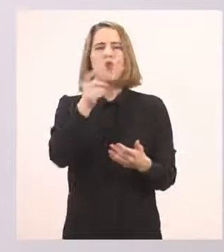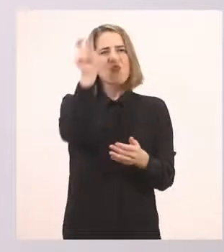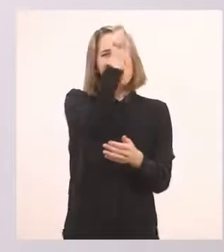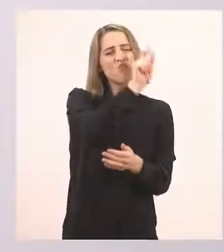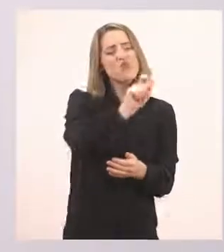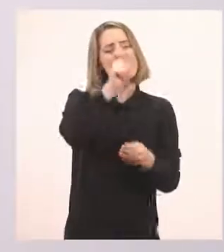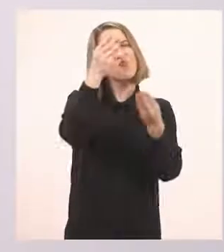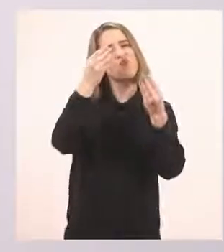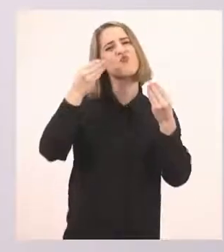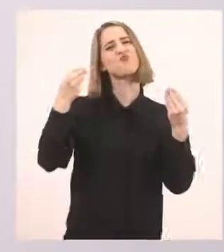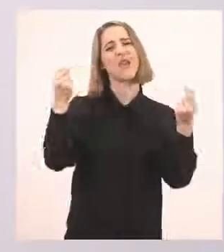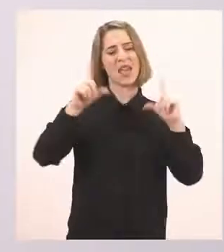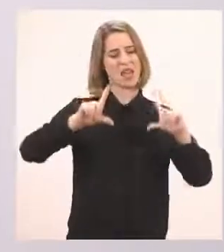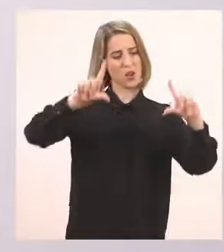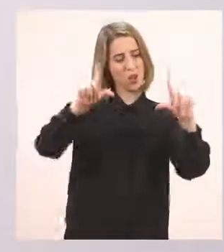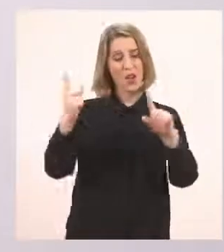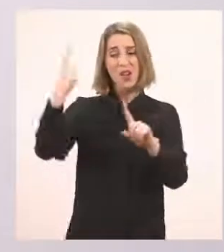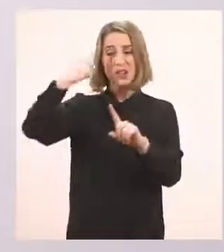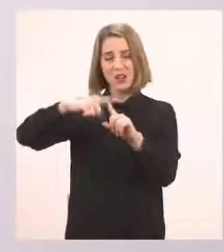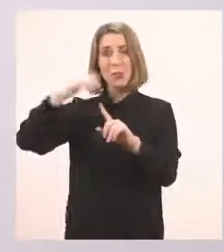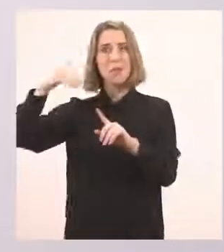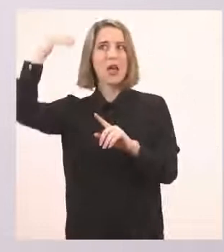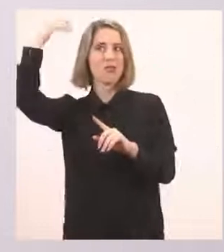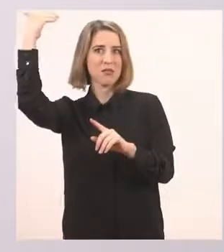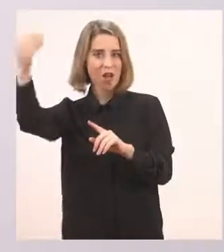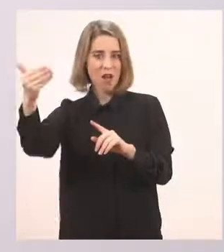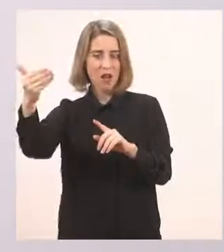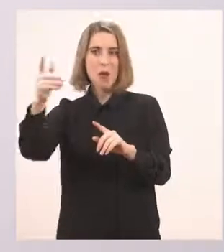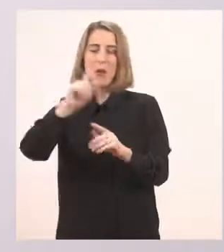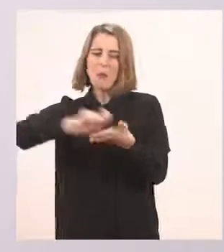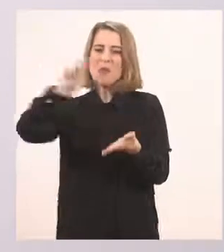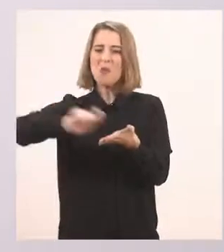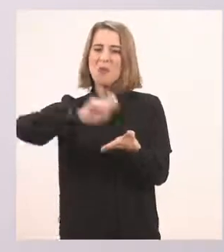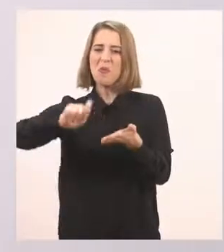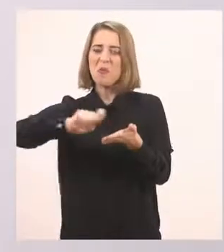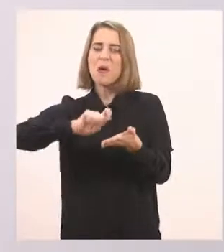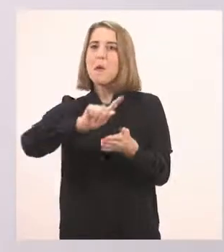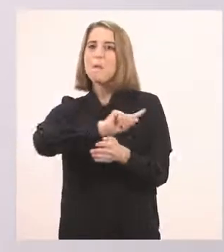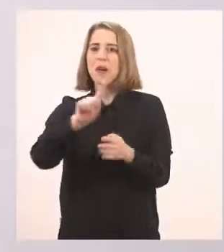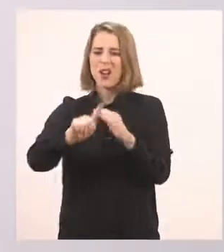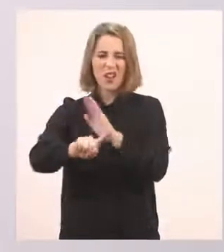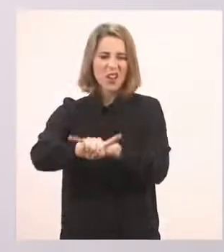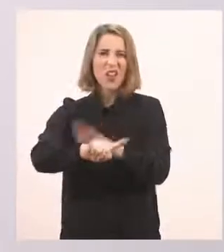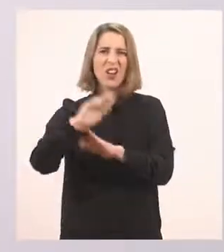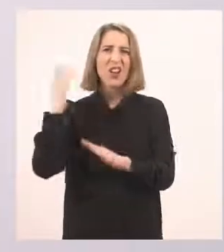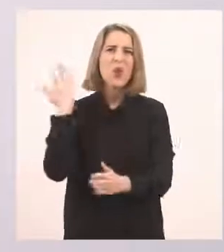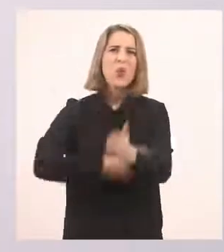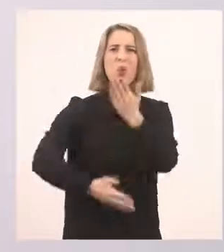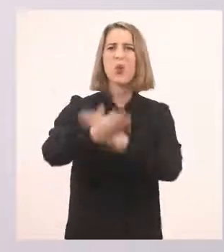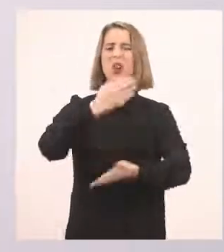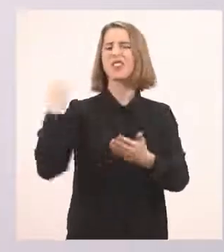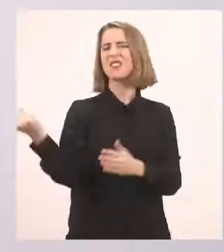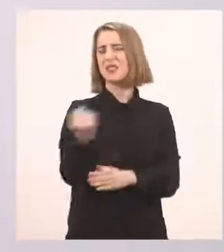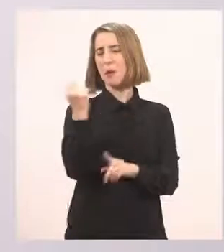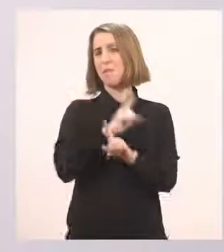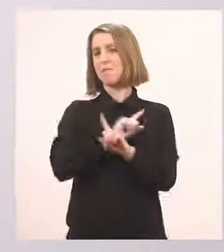αλλά και αργότερα όταν μεγαλώσουμε και γράφουμε πολλές-πολλές λεξούλες, να μην κουράζει το χεράκι μας, εντάξει? Λοιπόν, πάμε να κάνουμε το